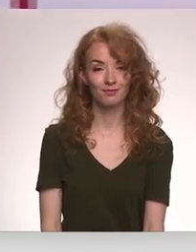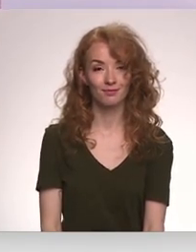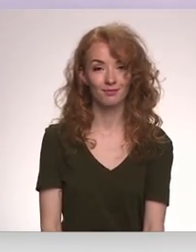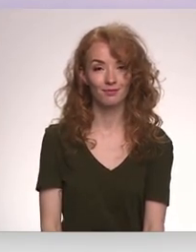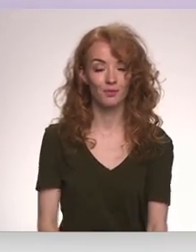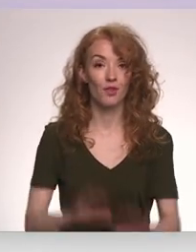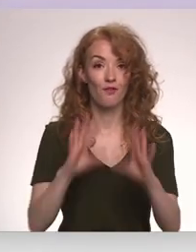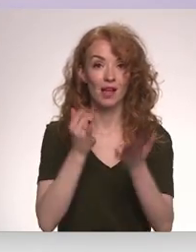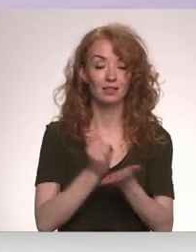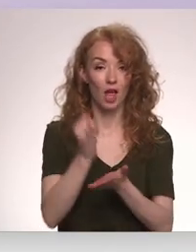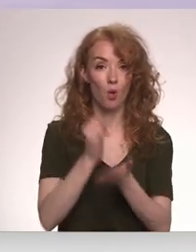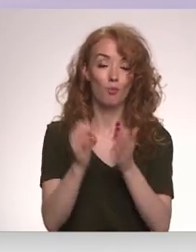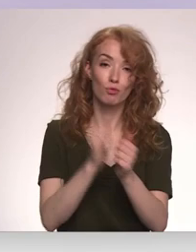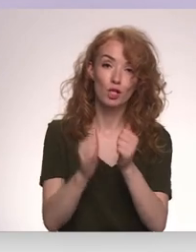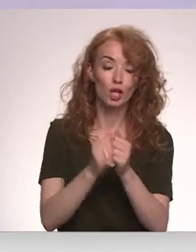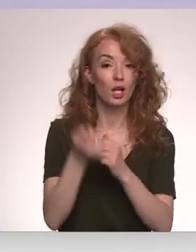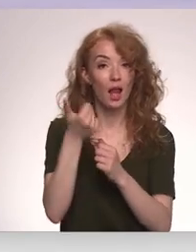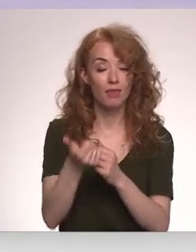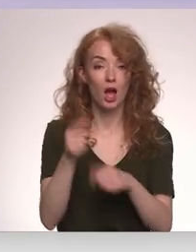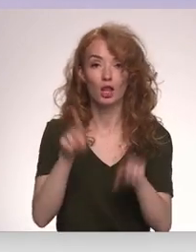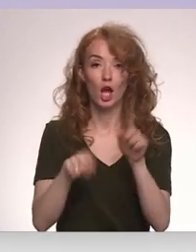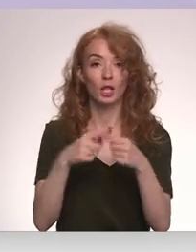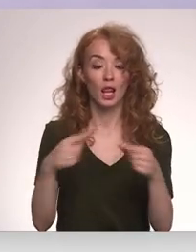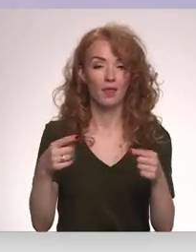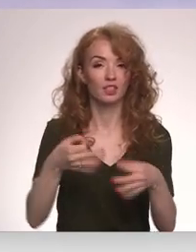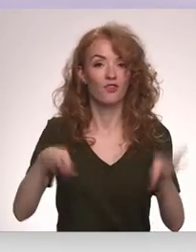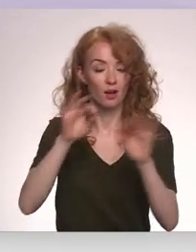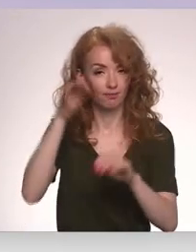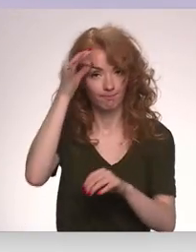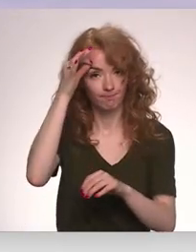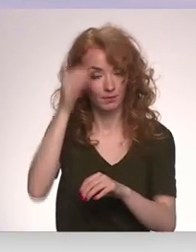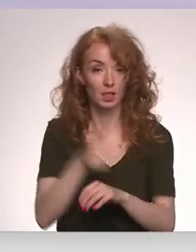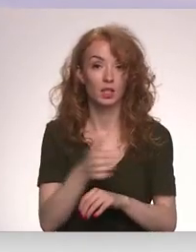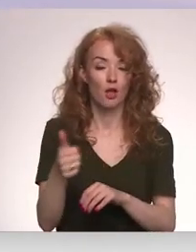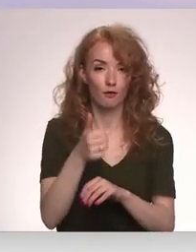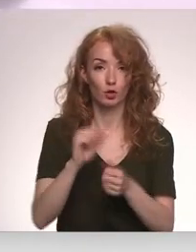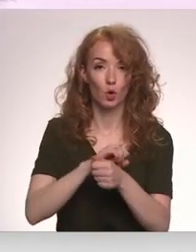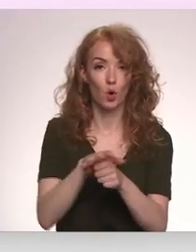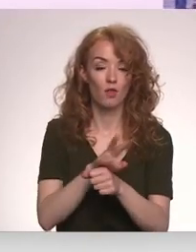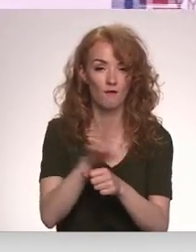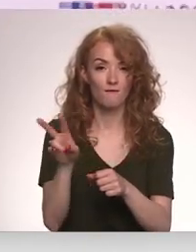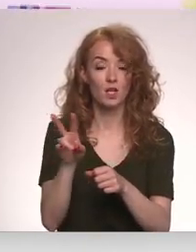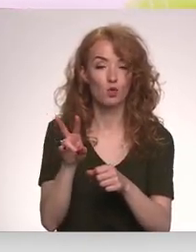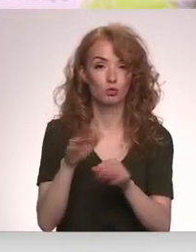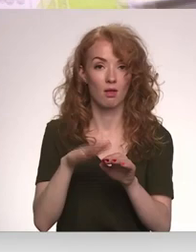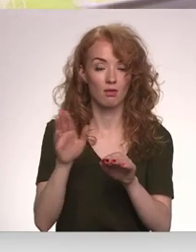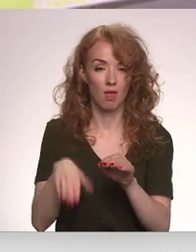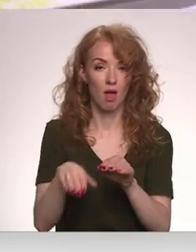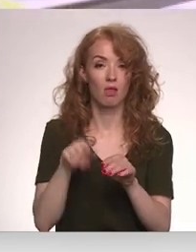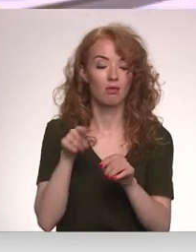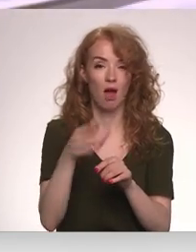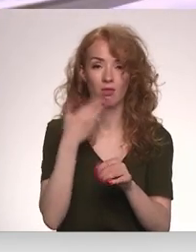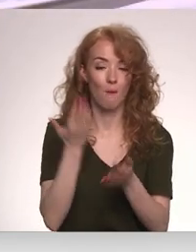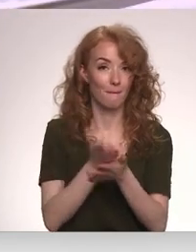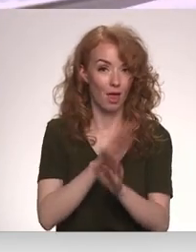Vai ceļots bieži vai ratāk ir lietas, ko svarīgi atcerēties. Īpaši ņemot vērā Covid-19 pandēmiju, kas nebūtu ar